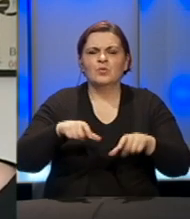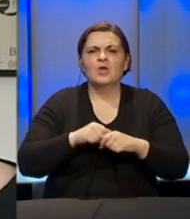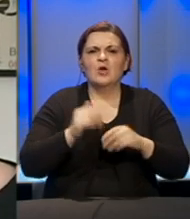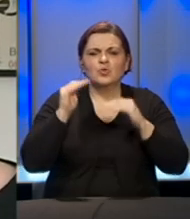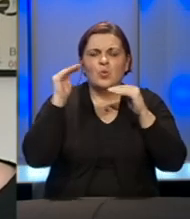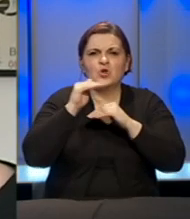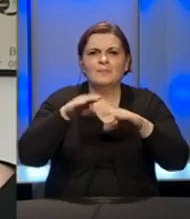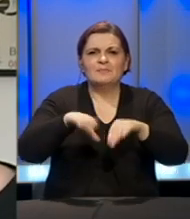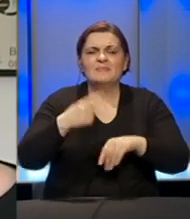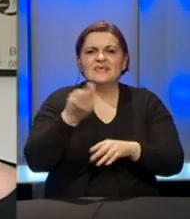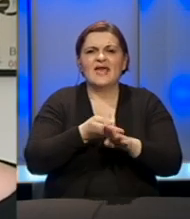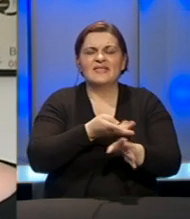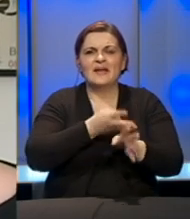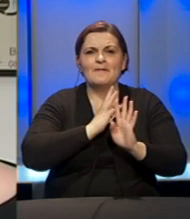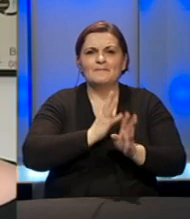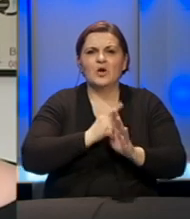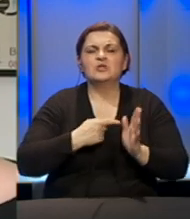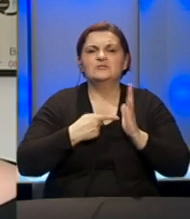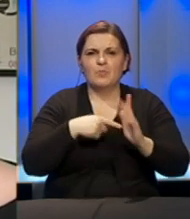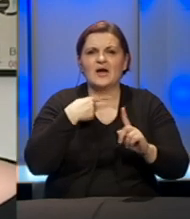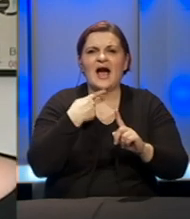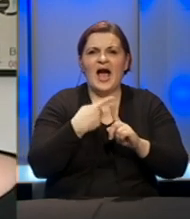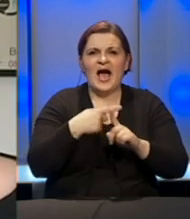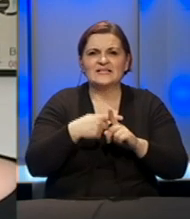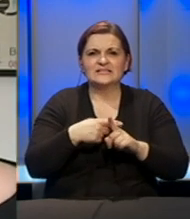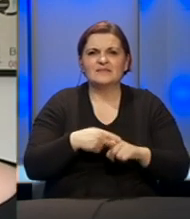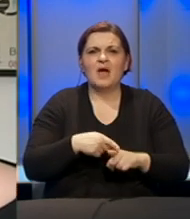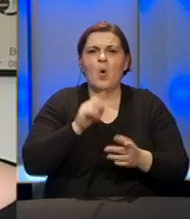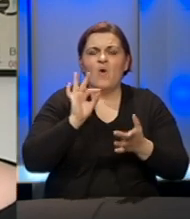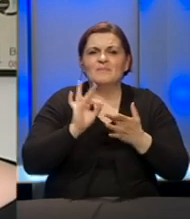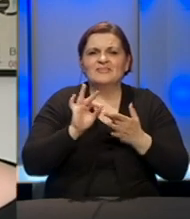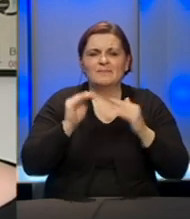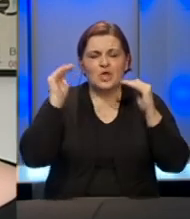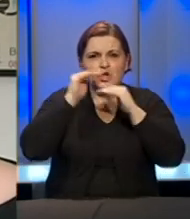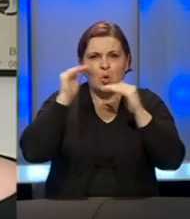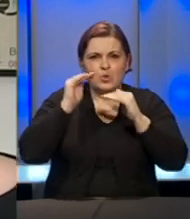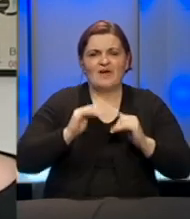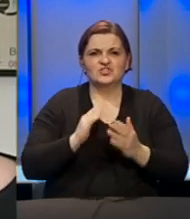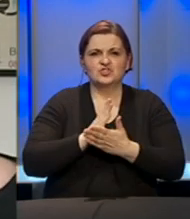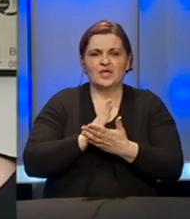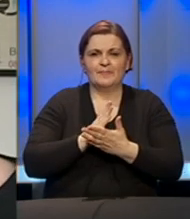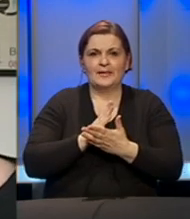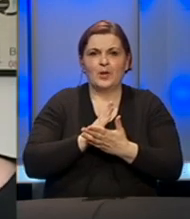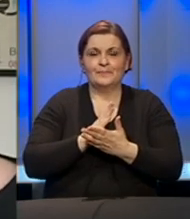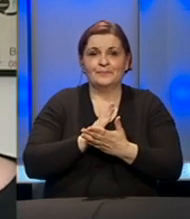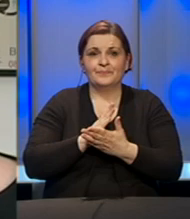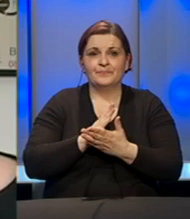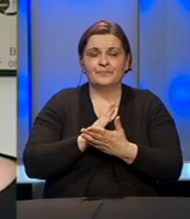toku noći gore primljen jedan pacijent koji se evo pokazao pozitivan upravo u ovim testiranima veća noća s toku noći. I